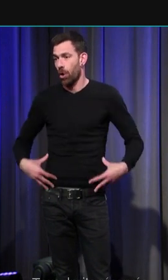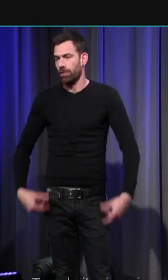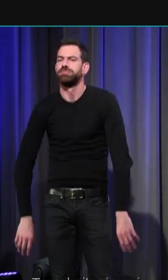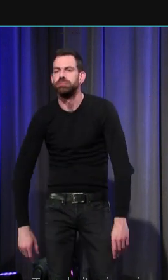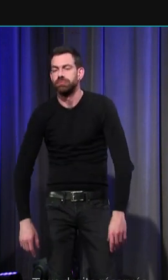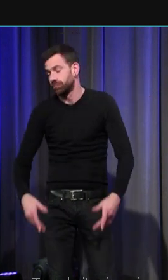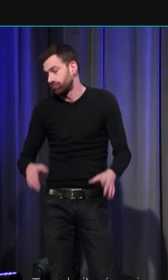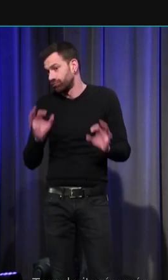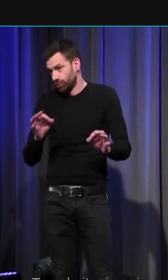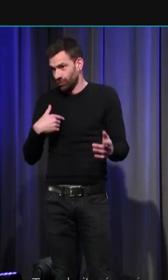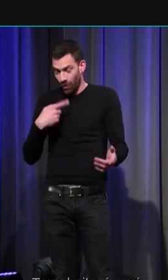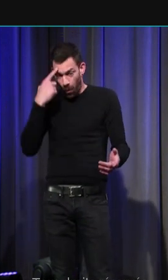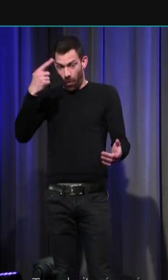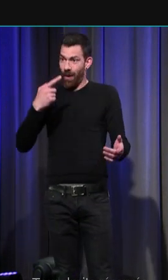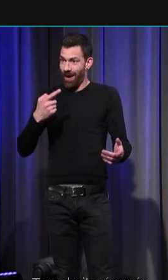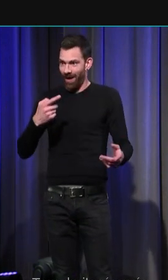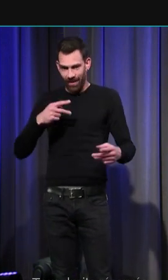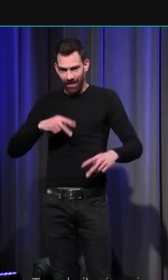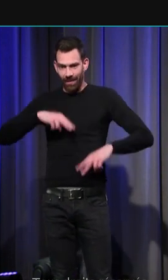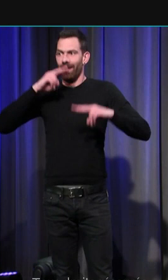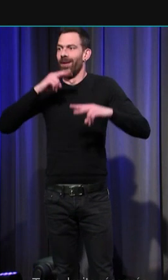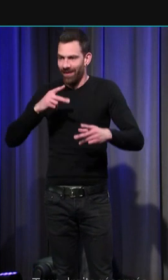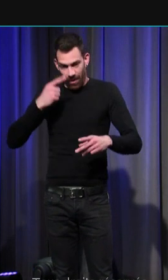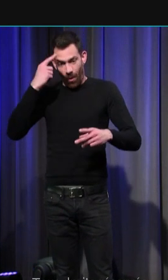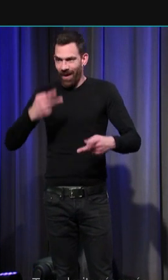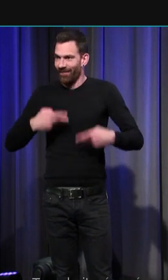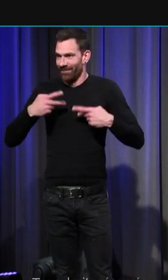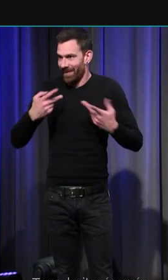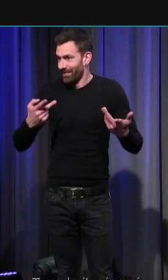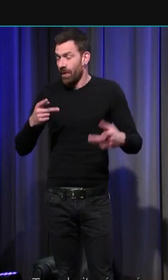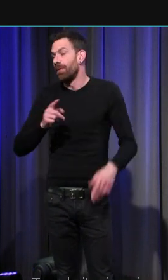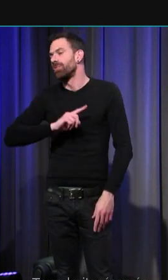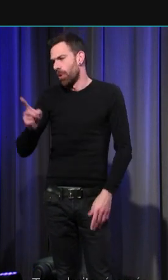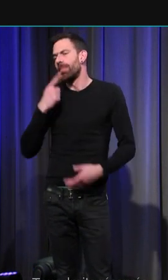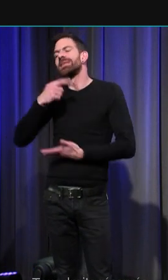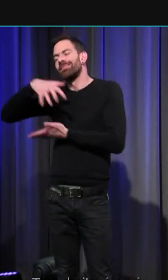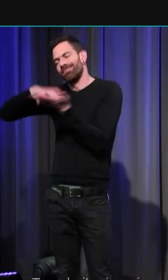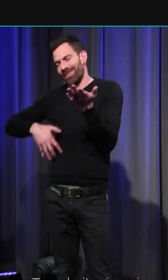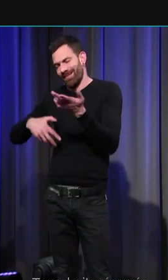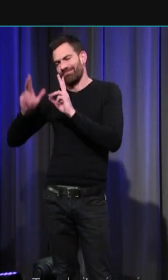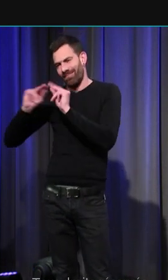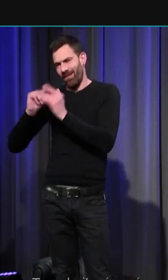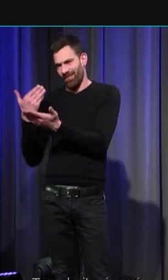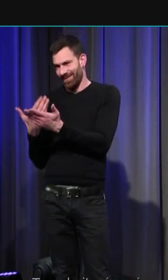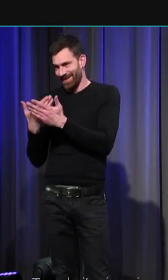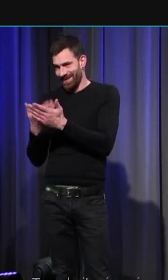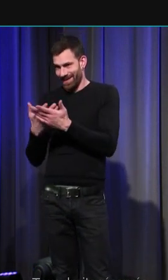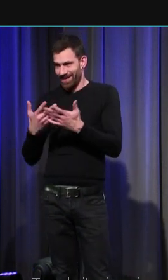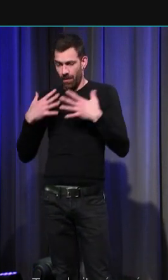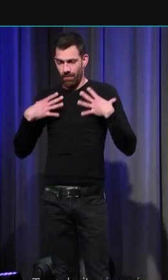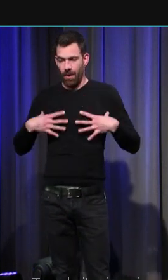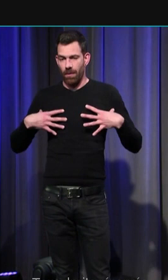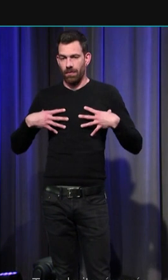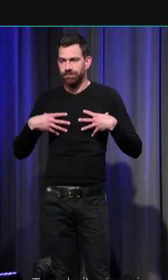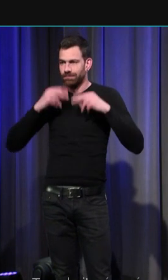'affaisse et on a l'impression qu'un souffle sort des poumons c'est ce que disent les textes dans les registres paroissiaux comme